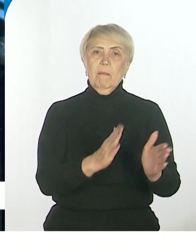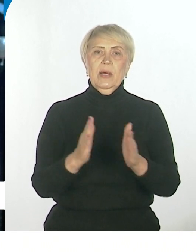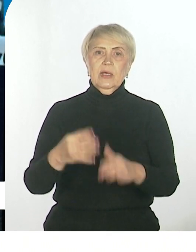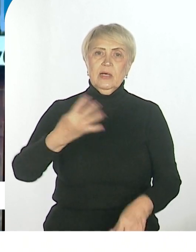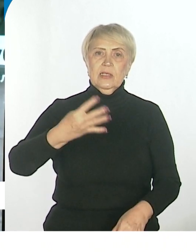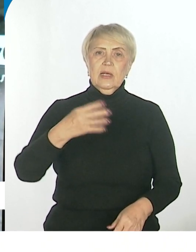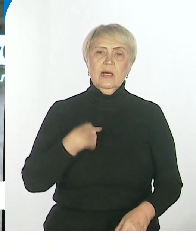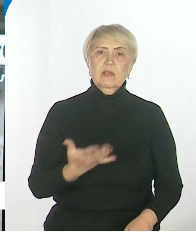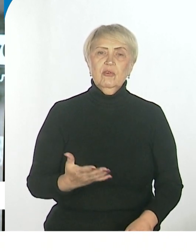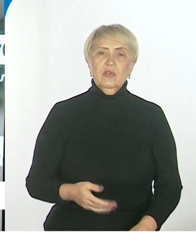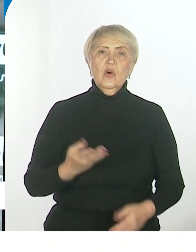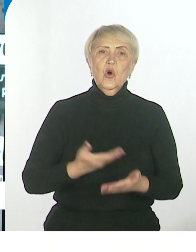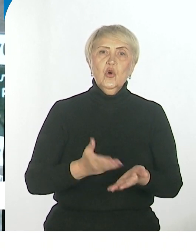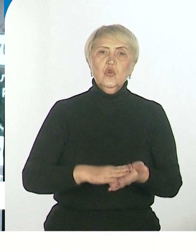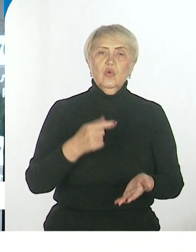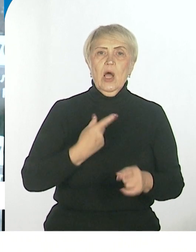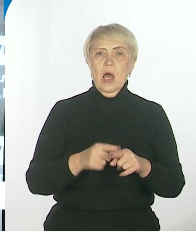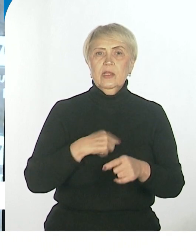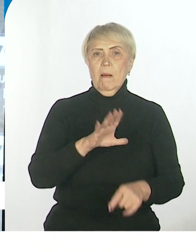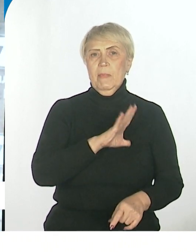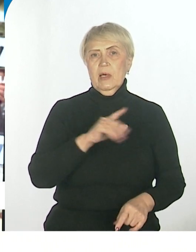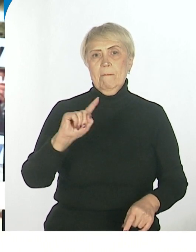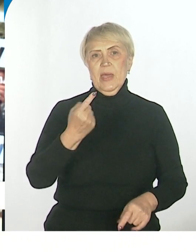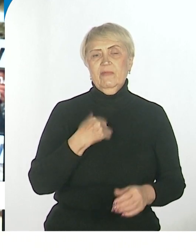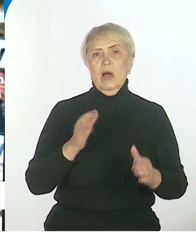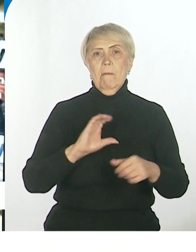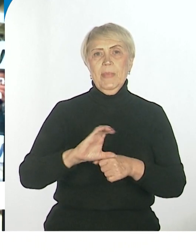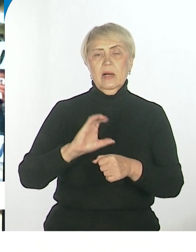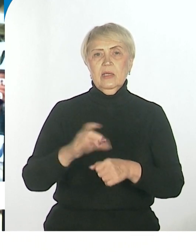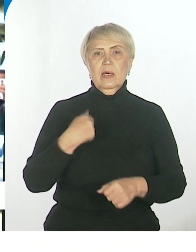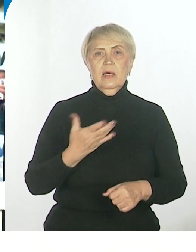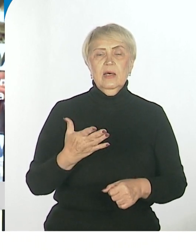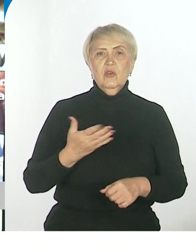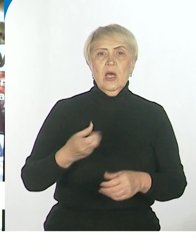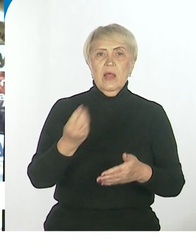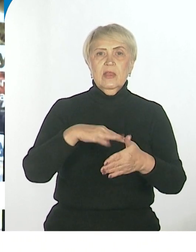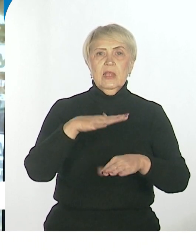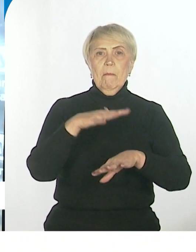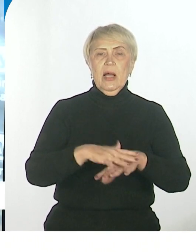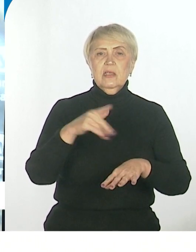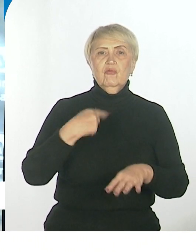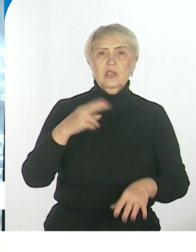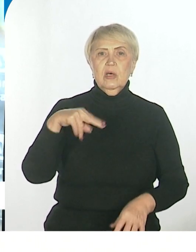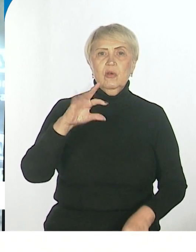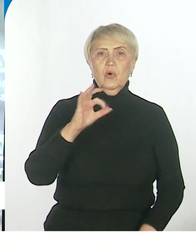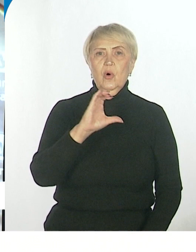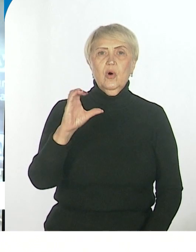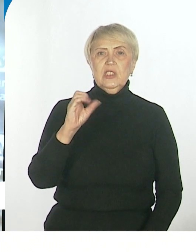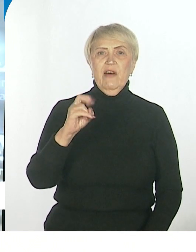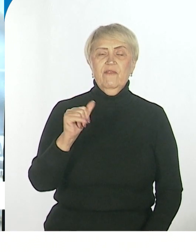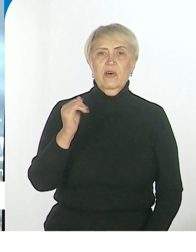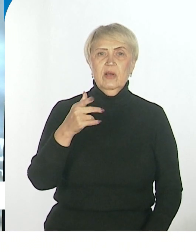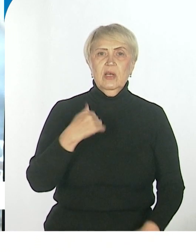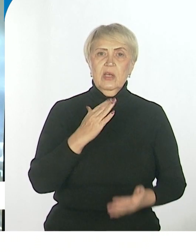единиц, это была только первая партия. На базе ДСА сейчас прорабатывается вопрос создания школы операторов